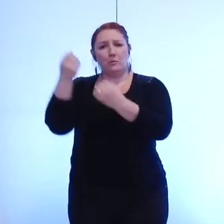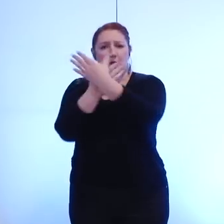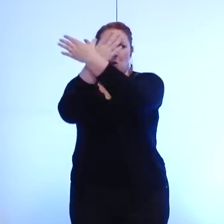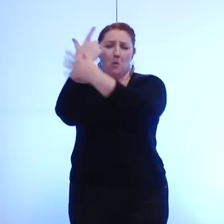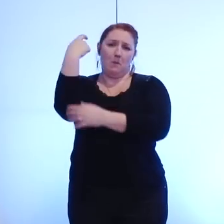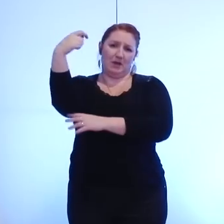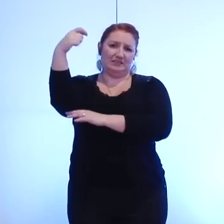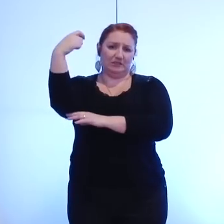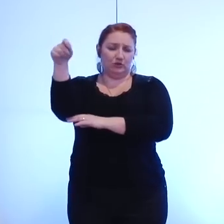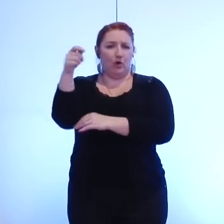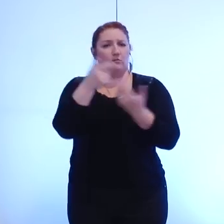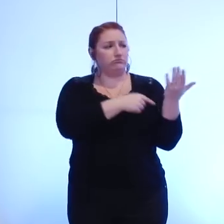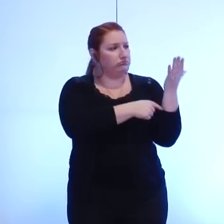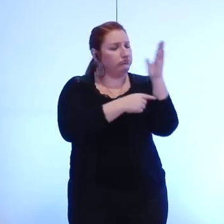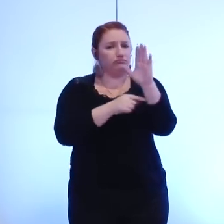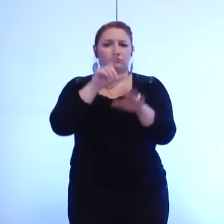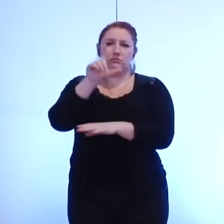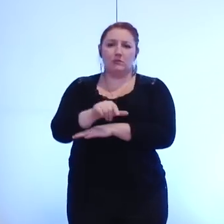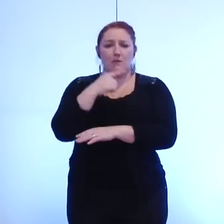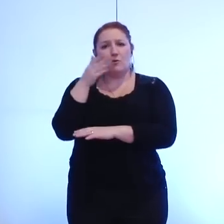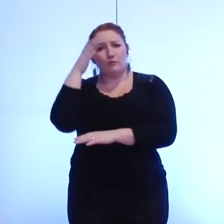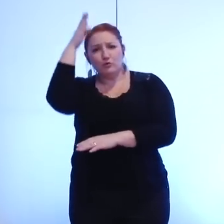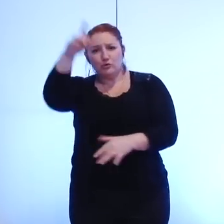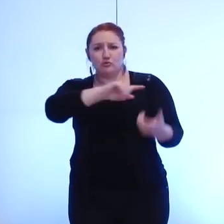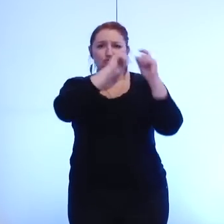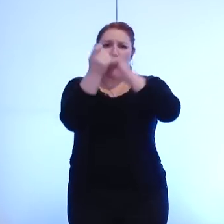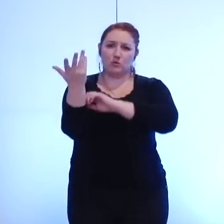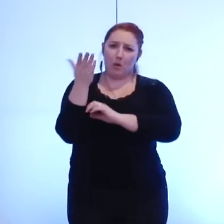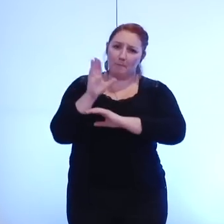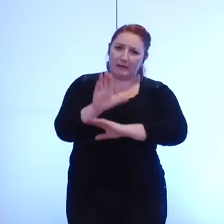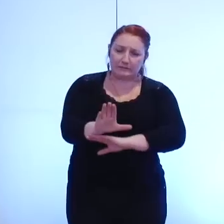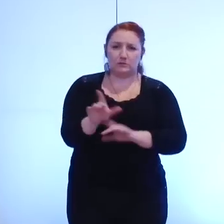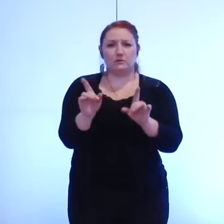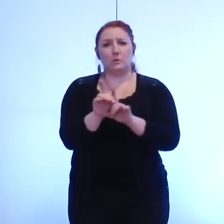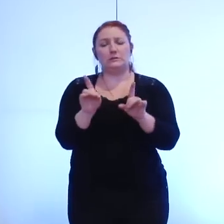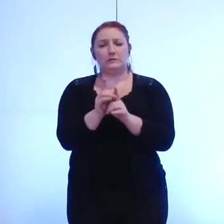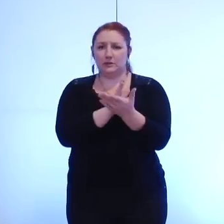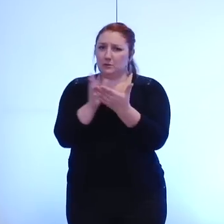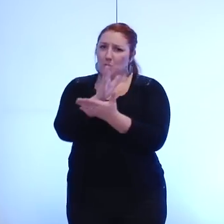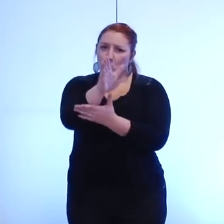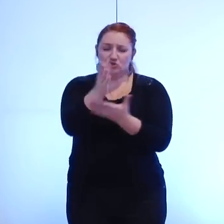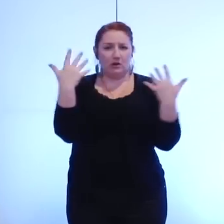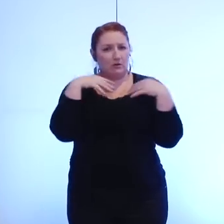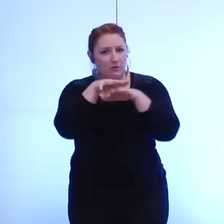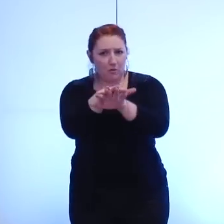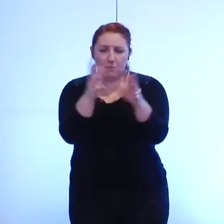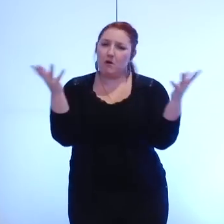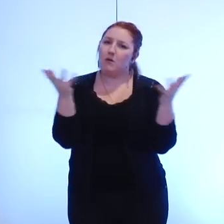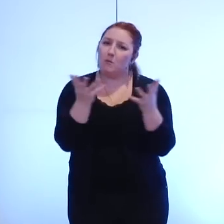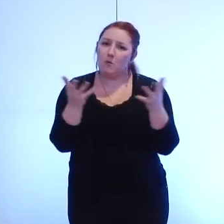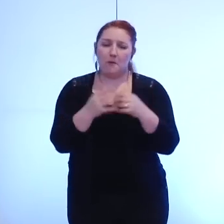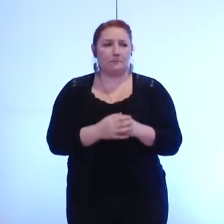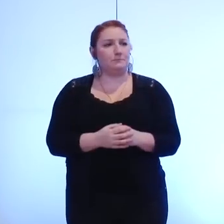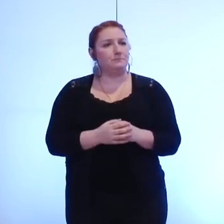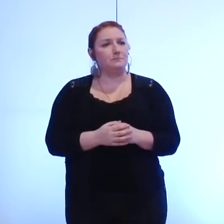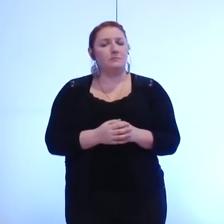présenter à la fois les changements à venir et aussi le projet commun qui les porte. Ce